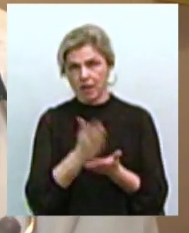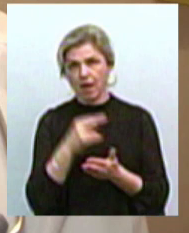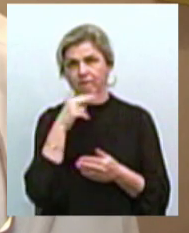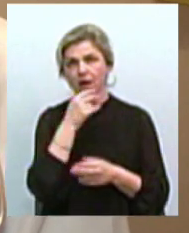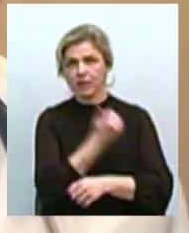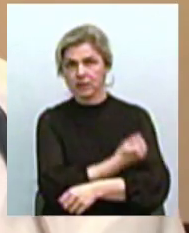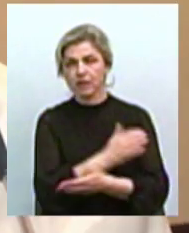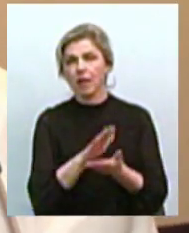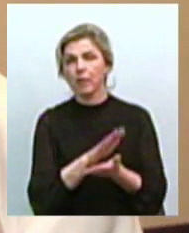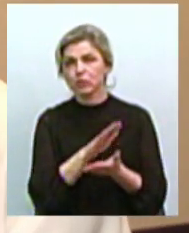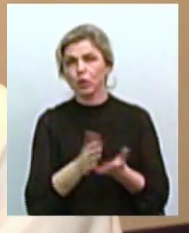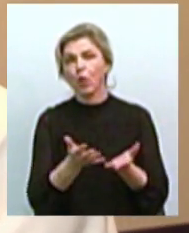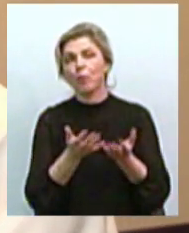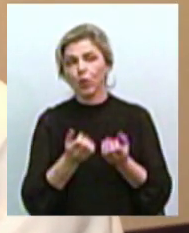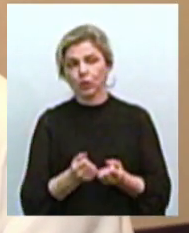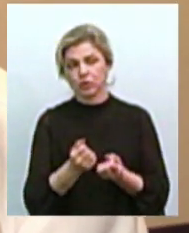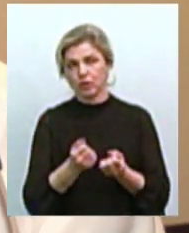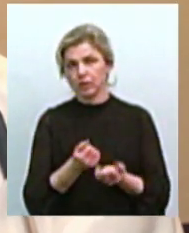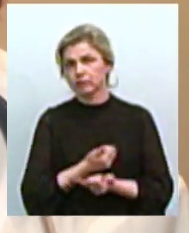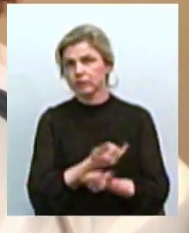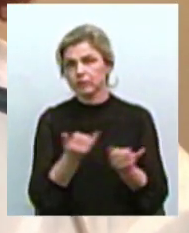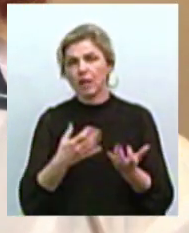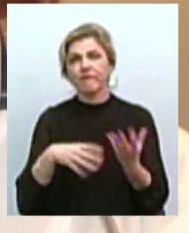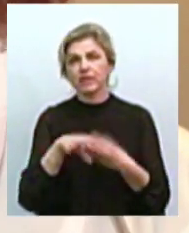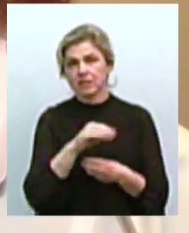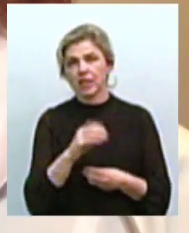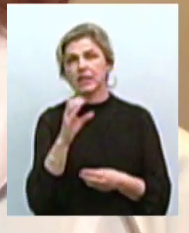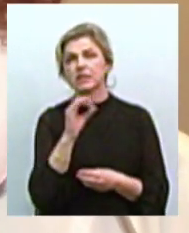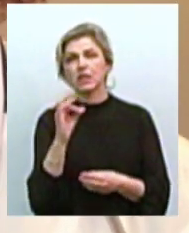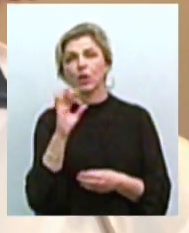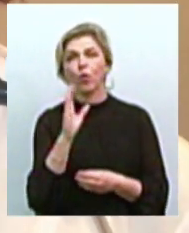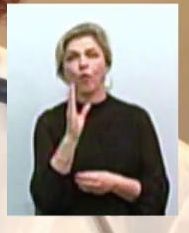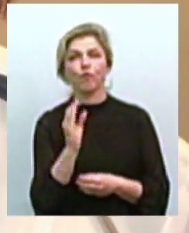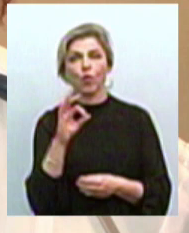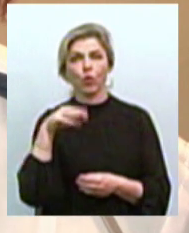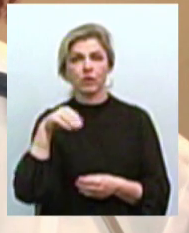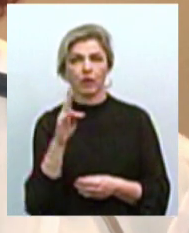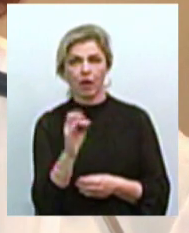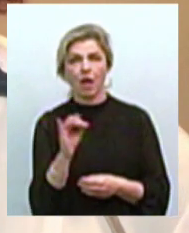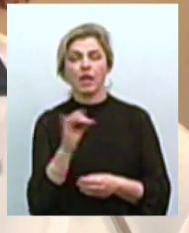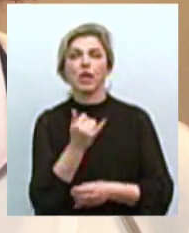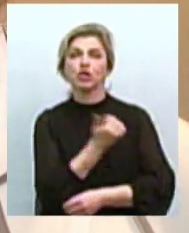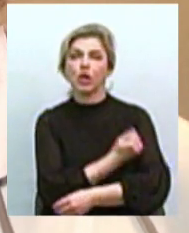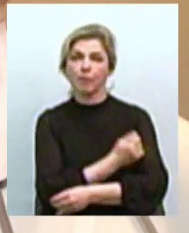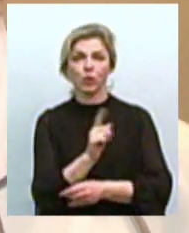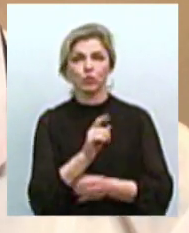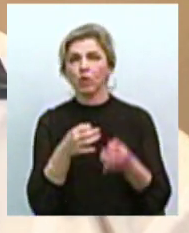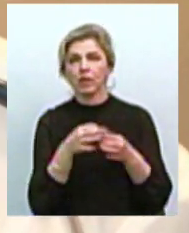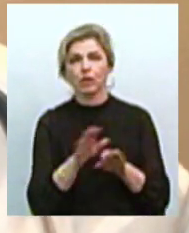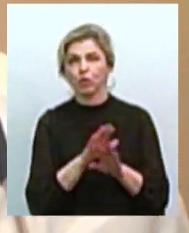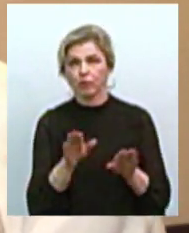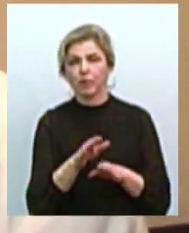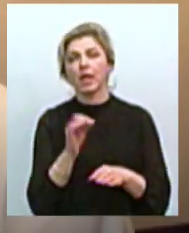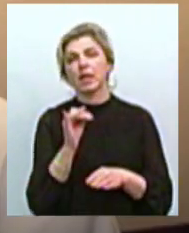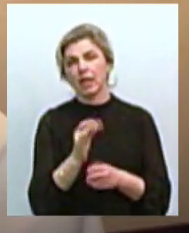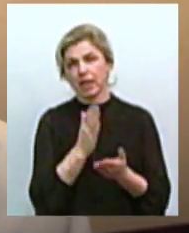безкоштовна. Получили централізовану сироватку, тобі ж у нас є і щеплені, щоб не допустити, є вакцини, але у